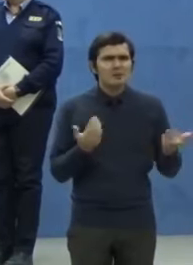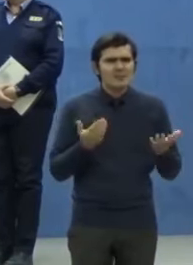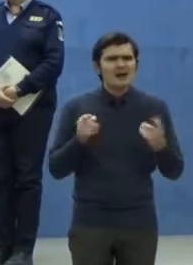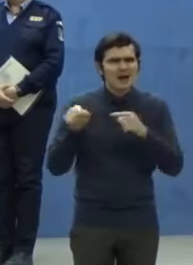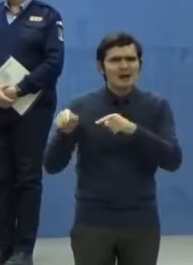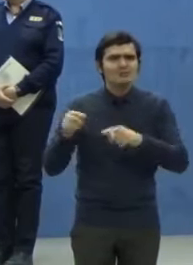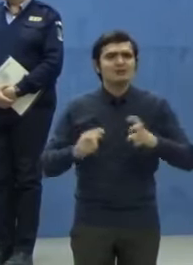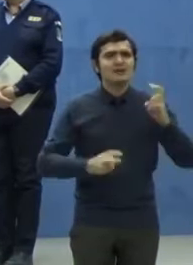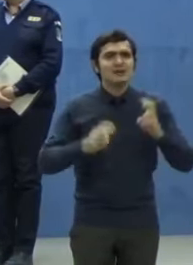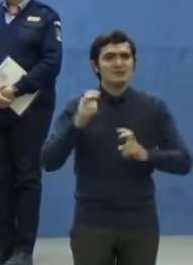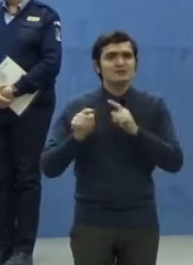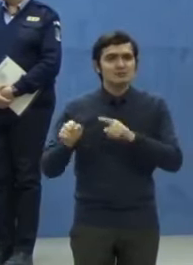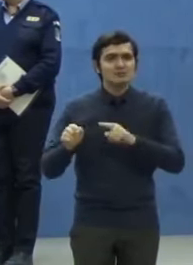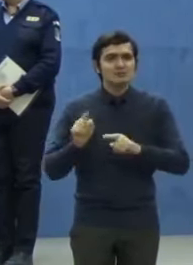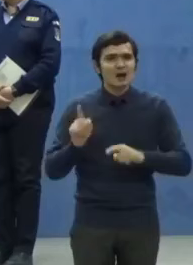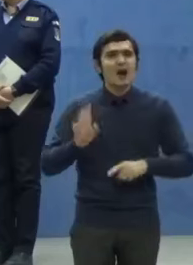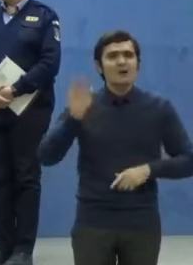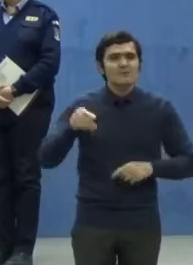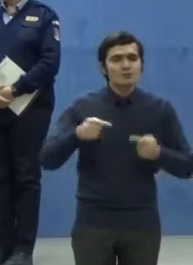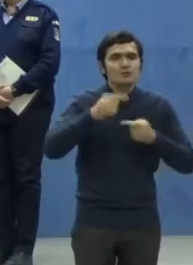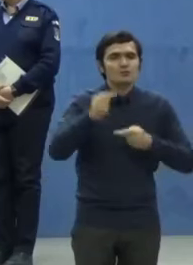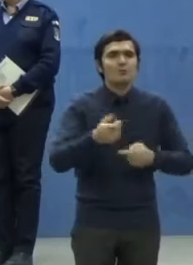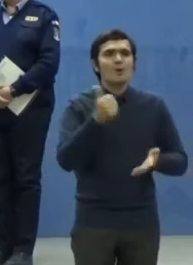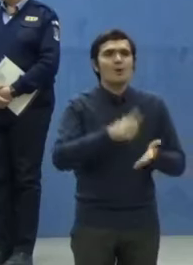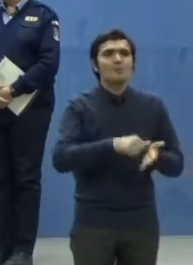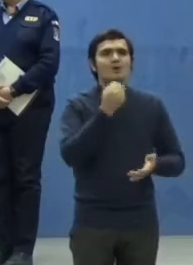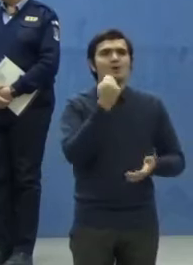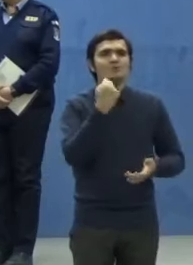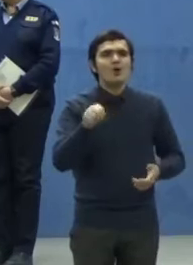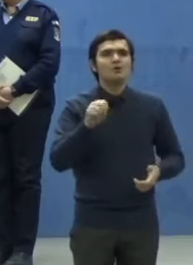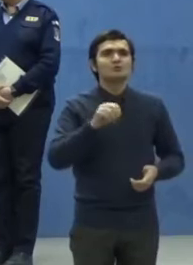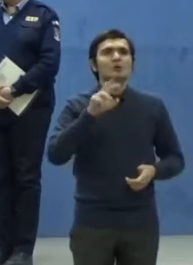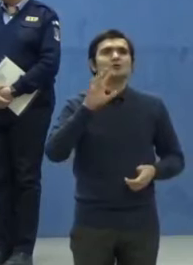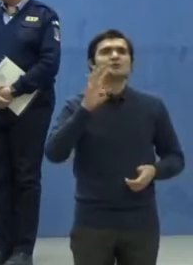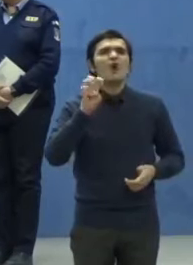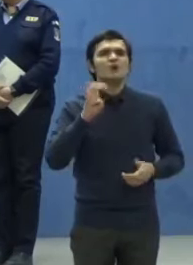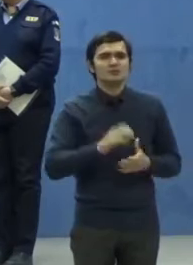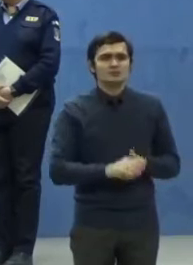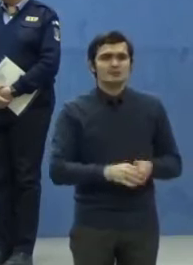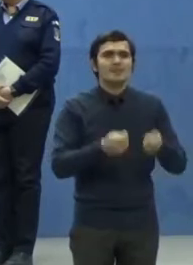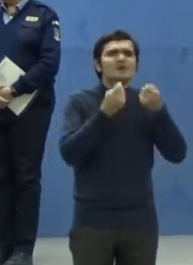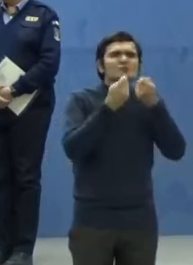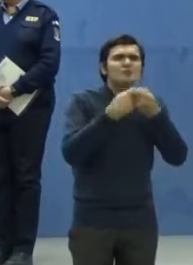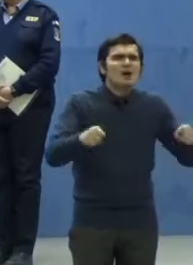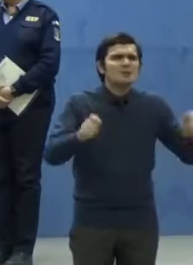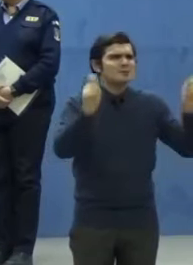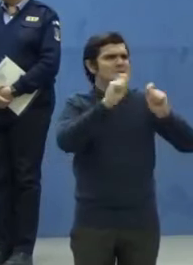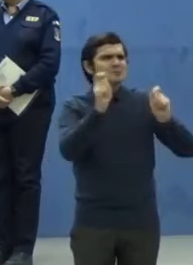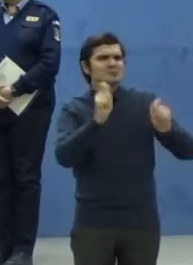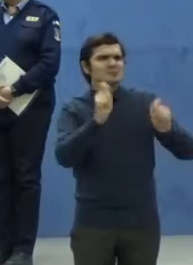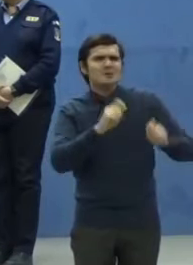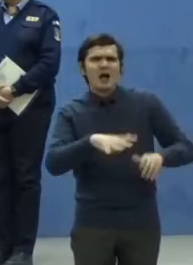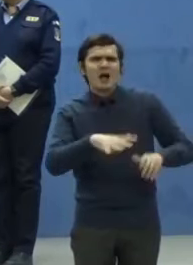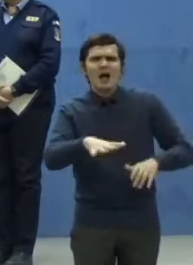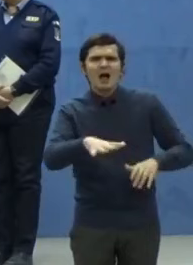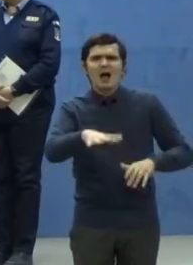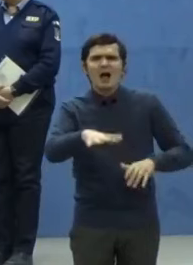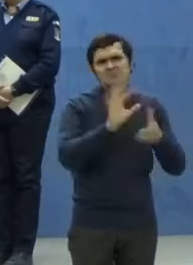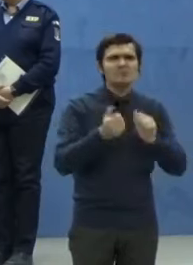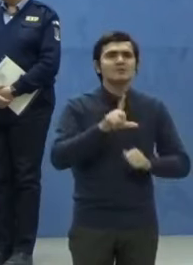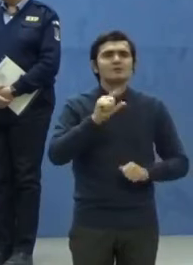au avut-o după 1990. În toată țara, aproximativ 27